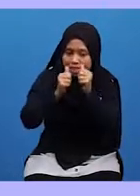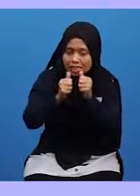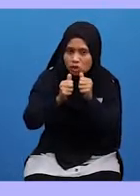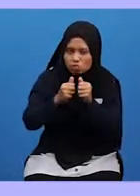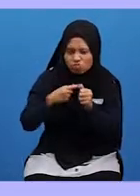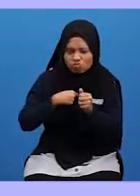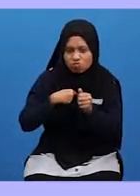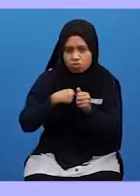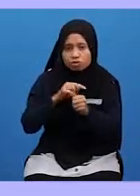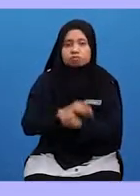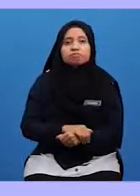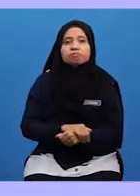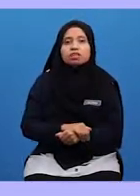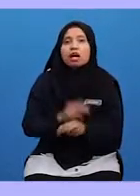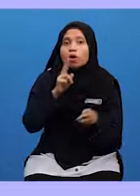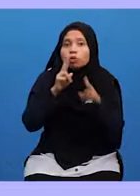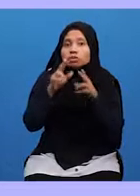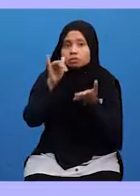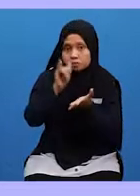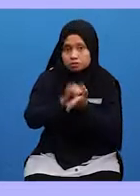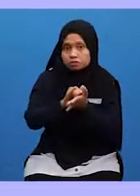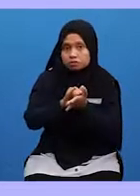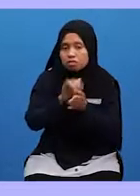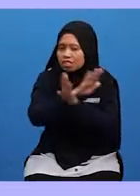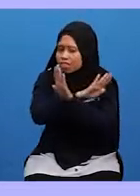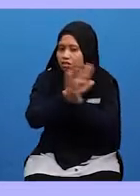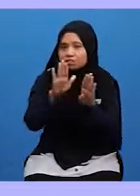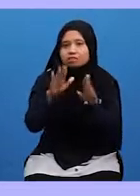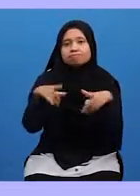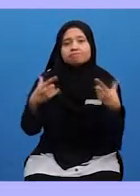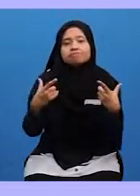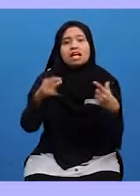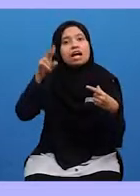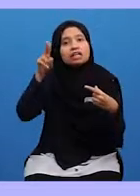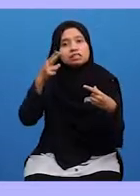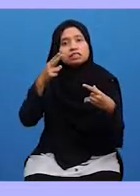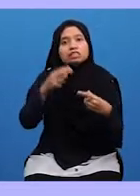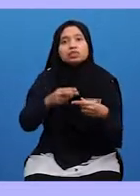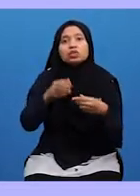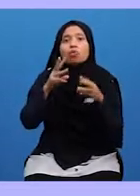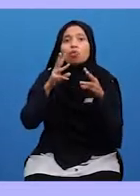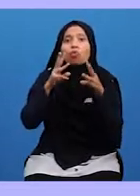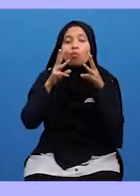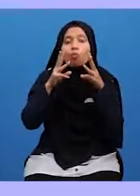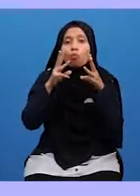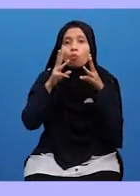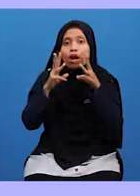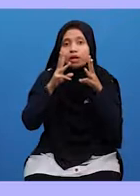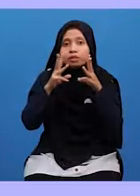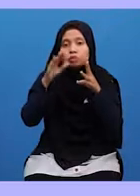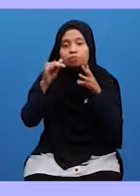nafsunya Ucapannya itu Tiada lain Hanyalah wahyu yang